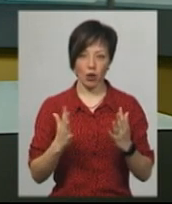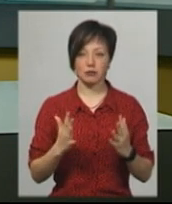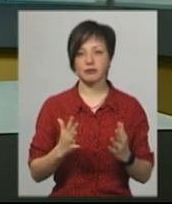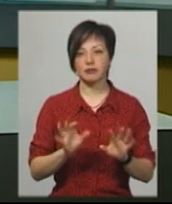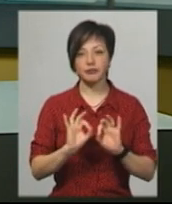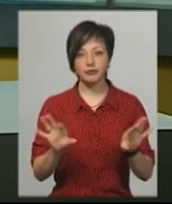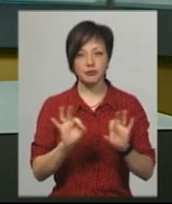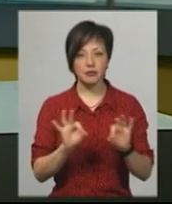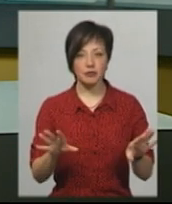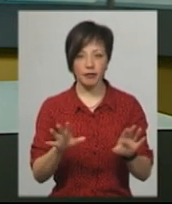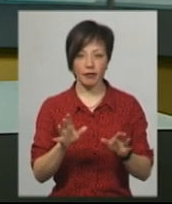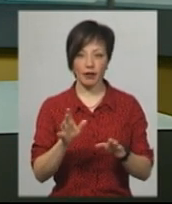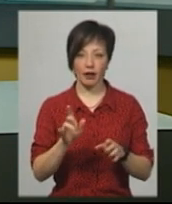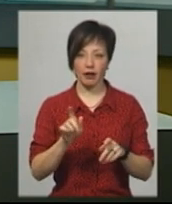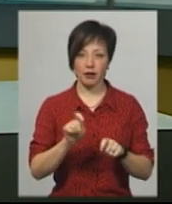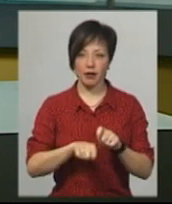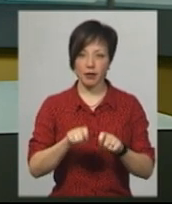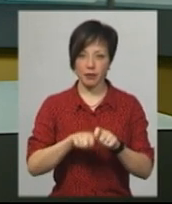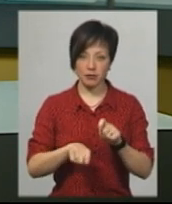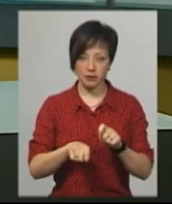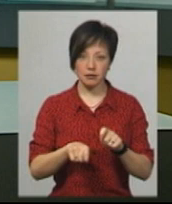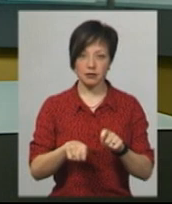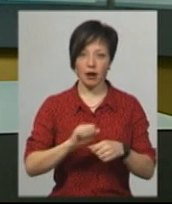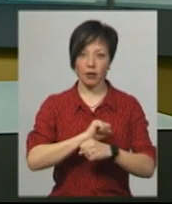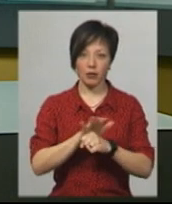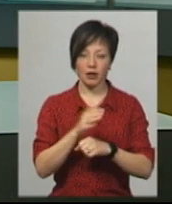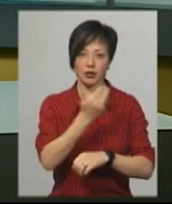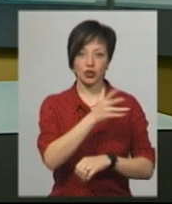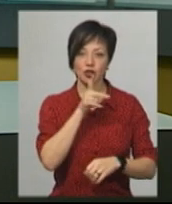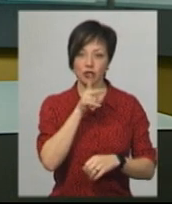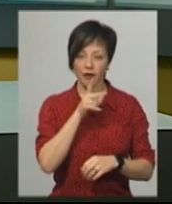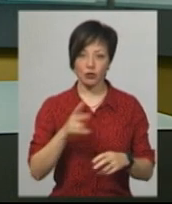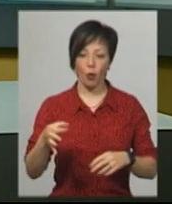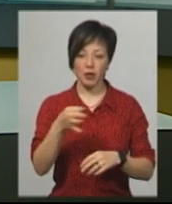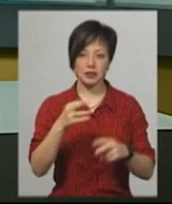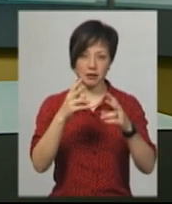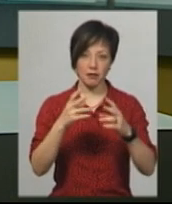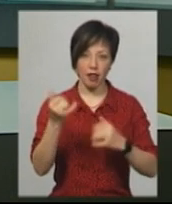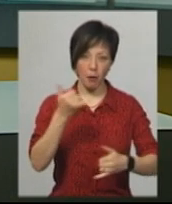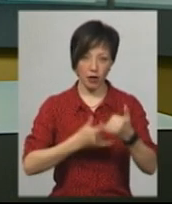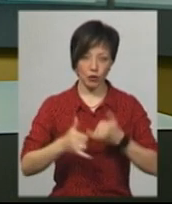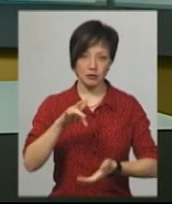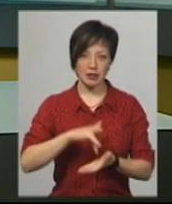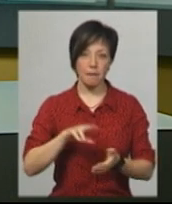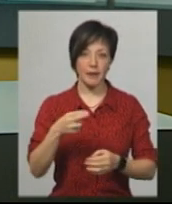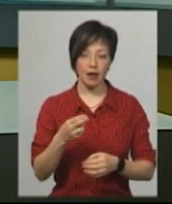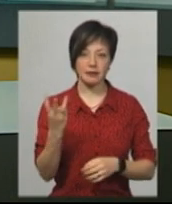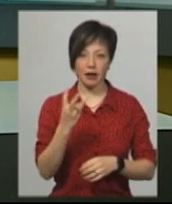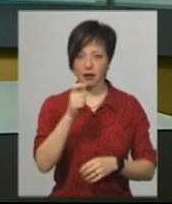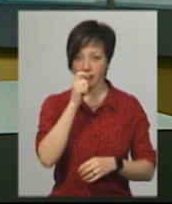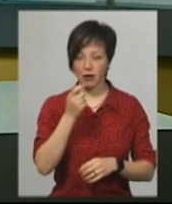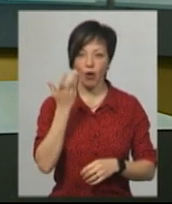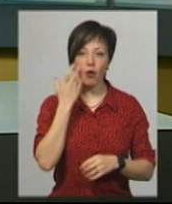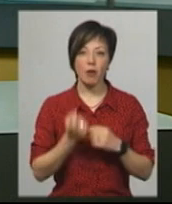йдеться, що проби на коронавірусну інфекцію були відібрані Чернівецьким обласним лабораторним центром у п'ятницю 3 квітня після